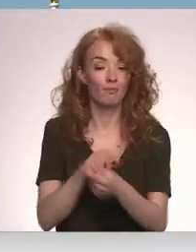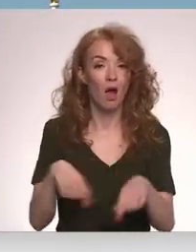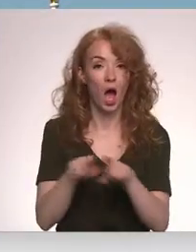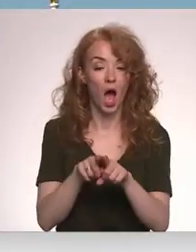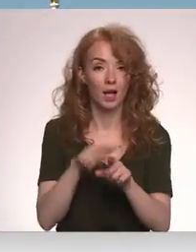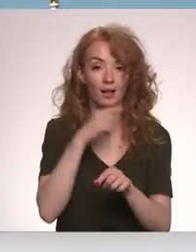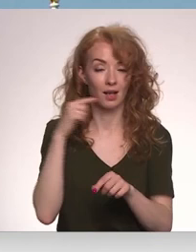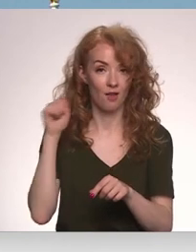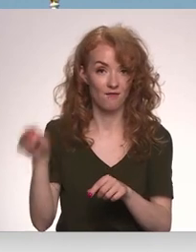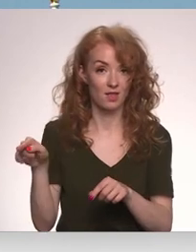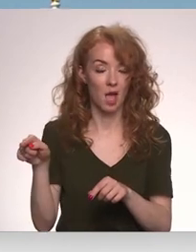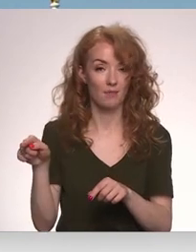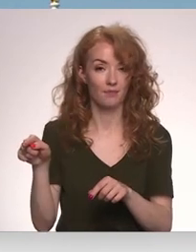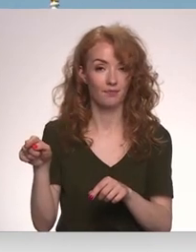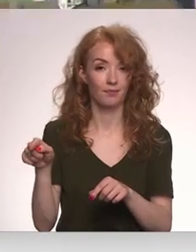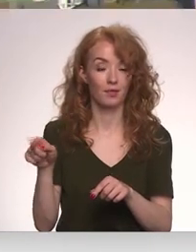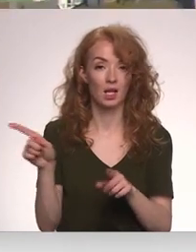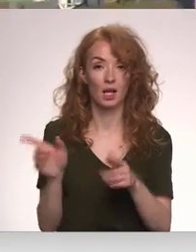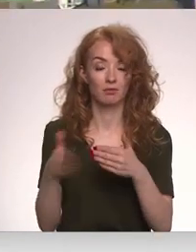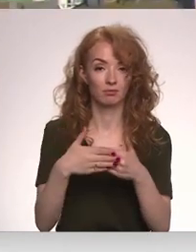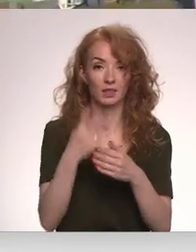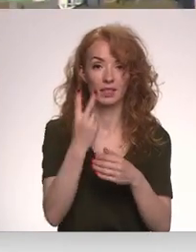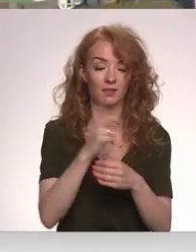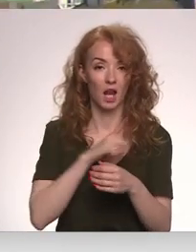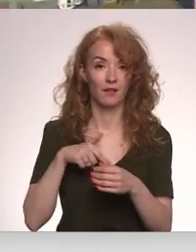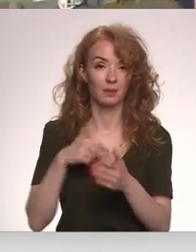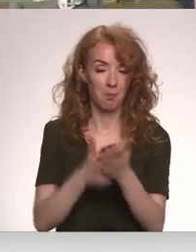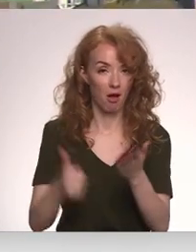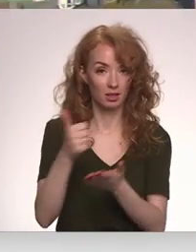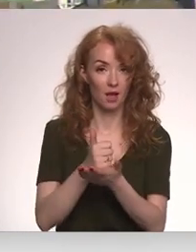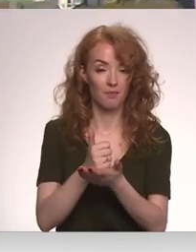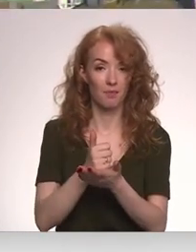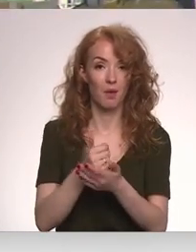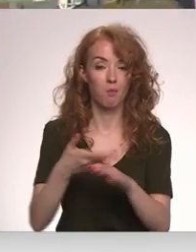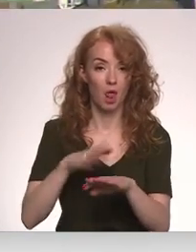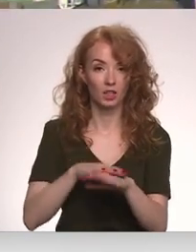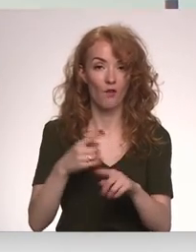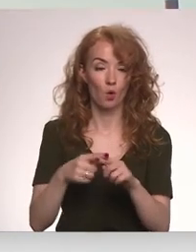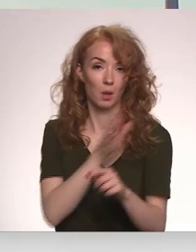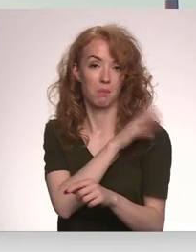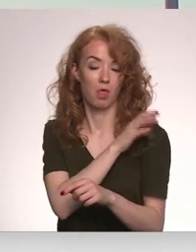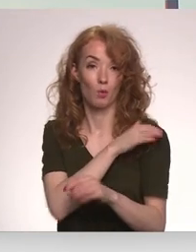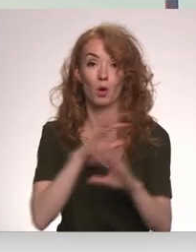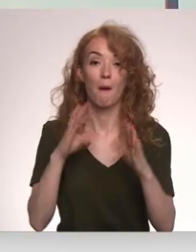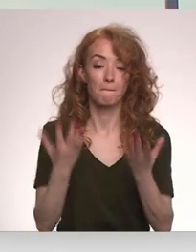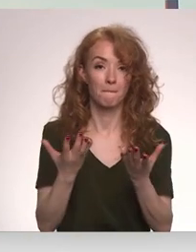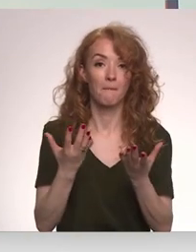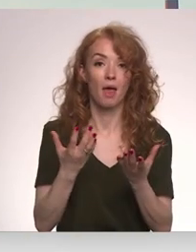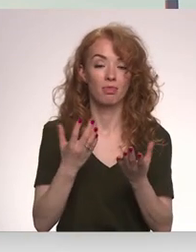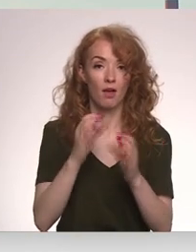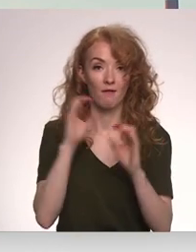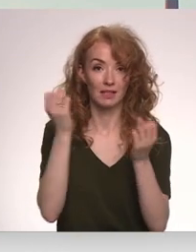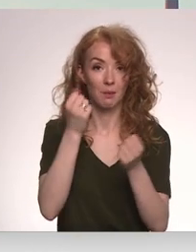agresoru valstī Krievijā, kur aizvērtas divas Latvijas pārstāvniecības Pleskavā un Sankta Pēterburgā, bet vēstniecībai